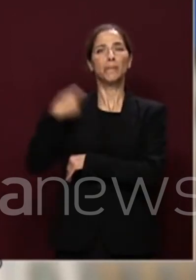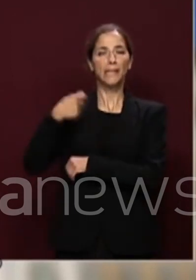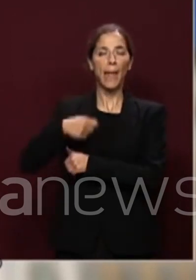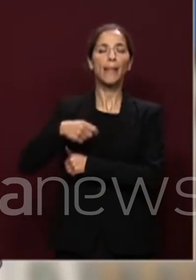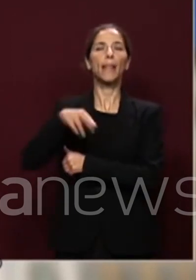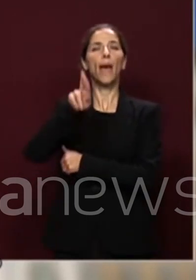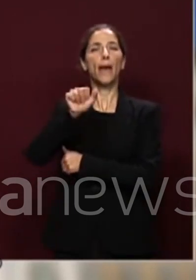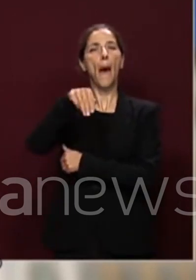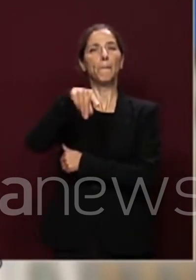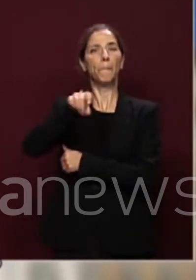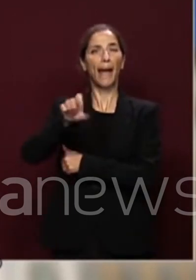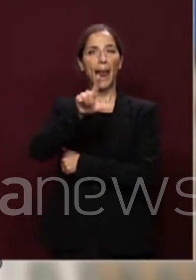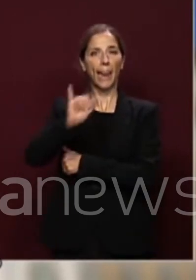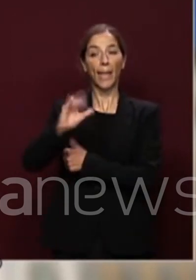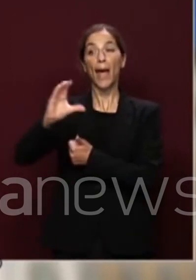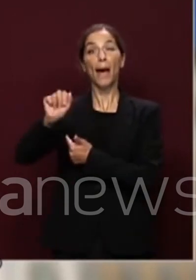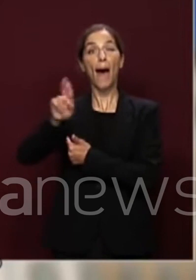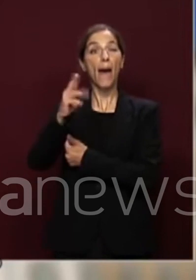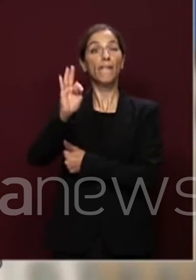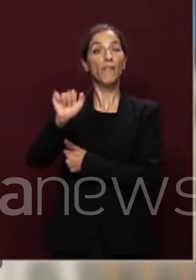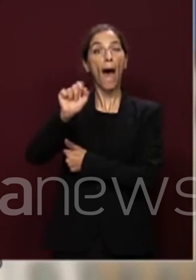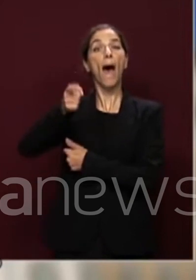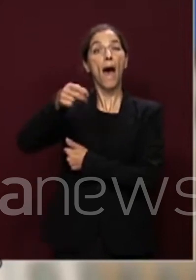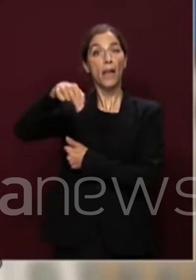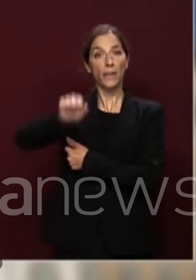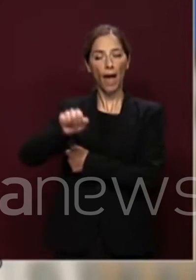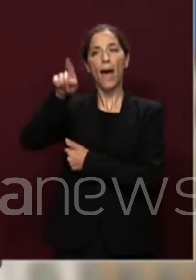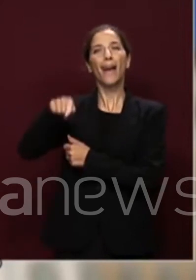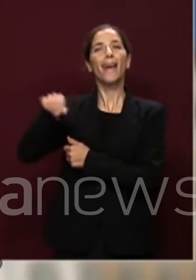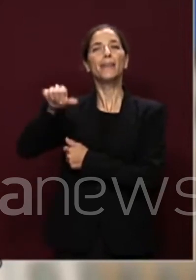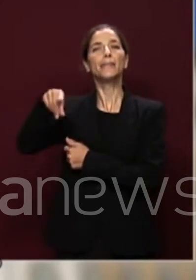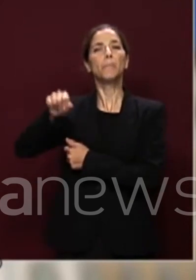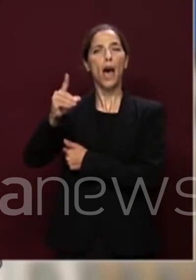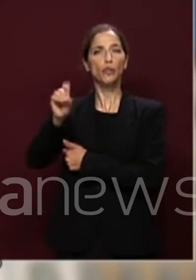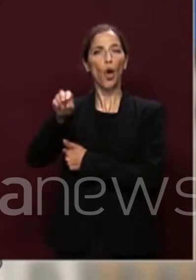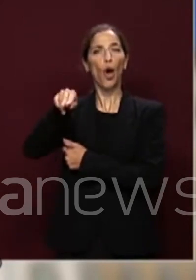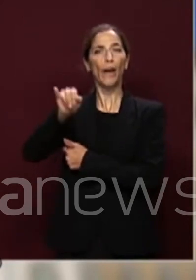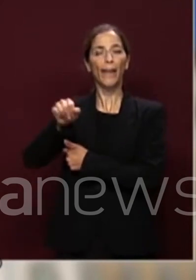Carfagna, che ritrovo in quest'Aula, e i Vice Presidenti Maria Edera Spadoni e Andrea Mandelli.